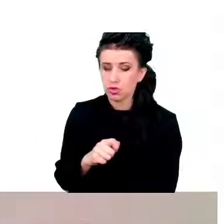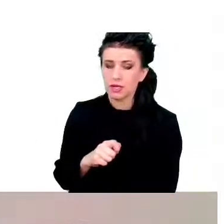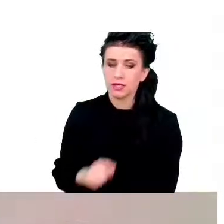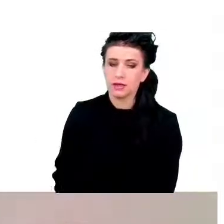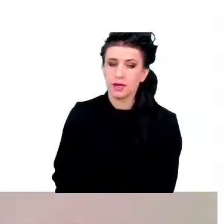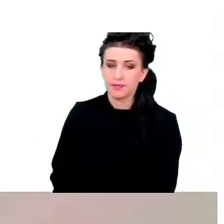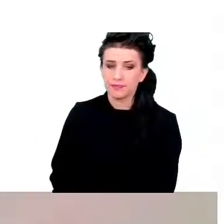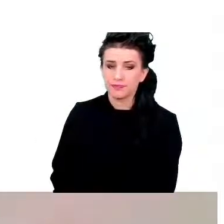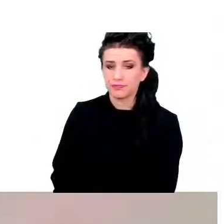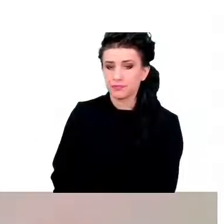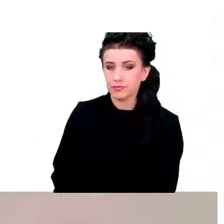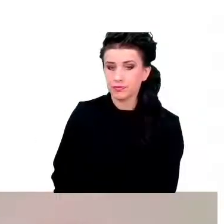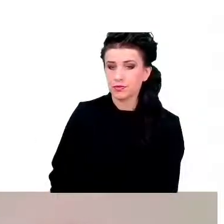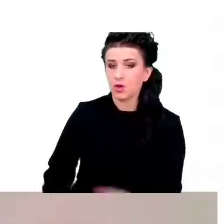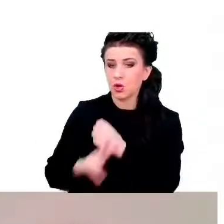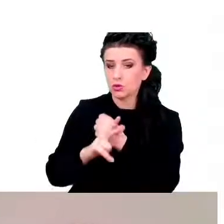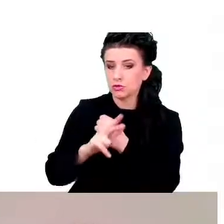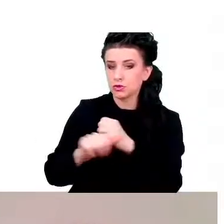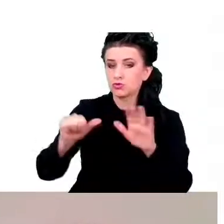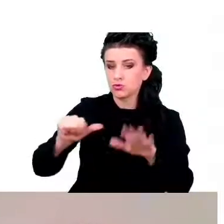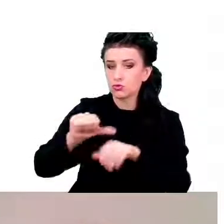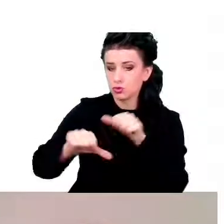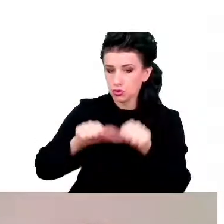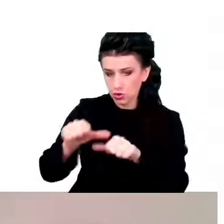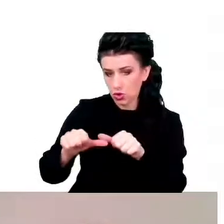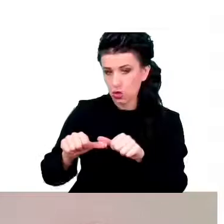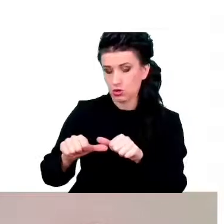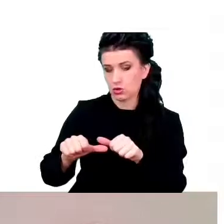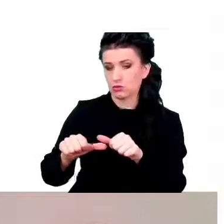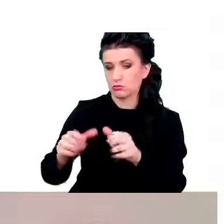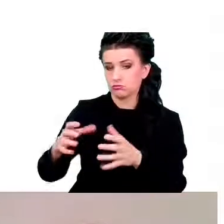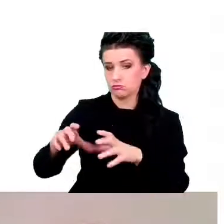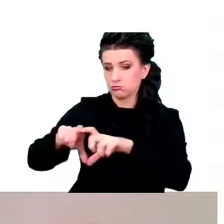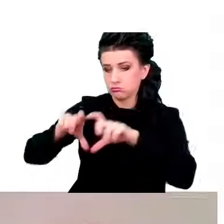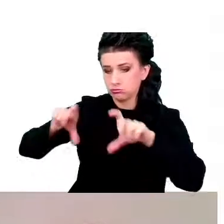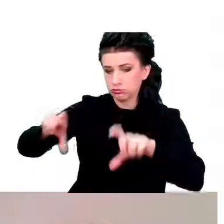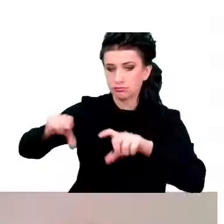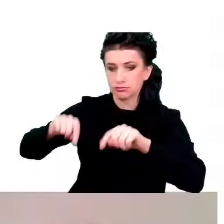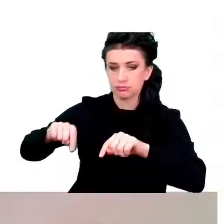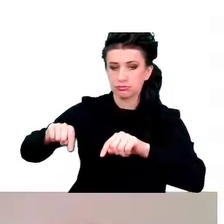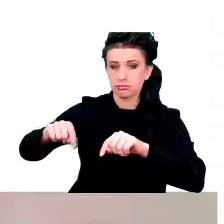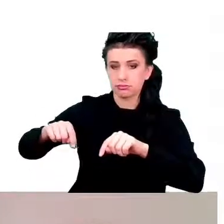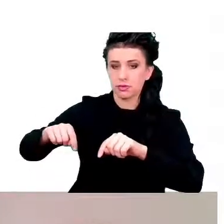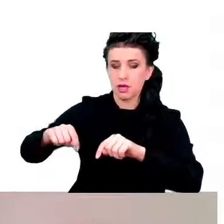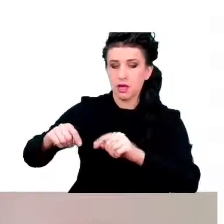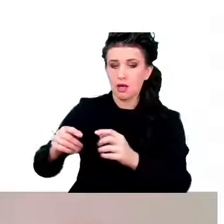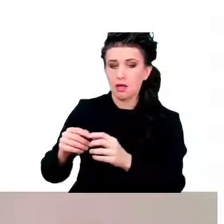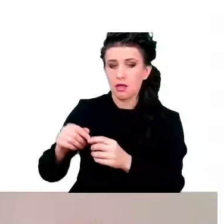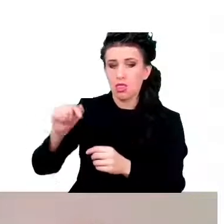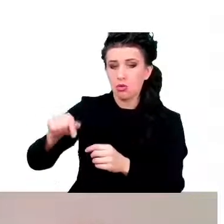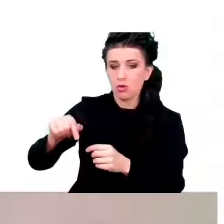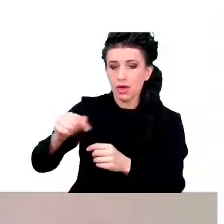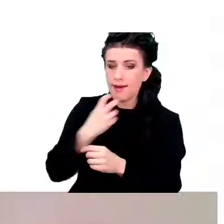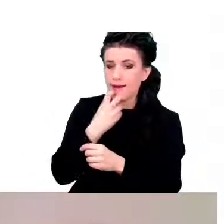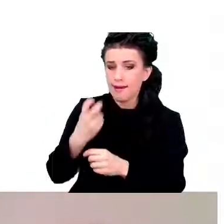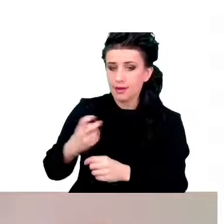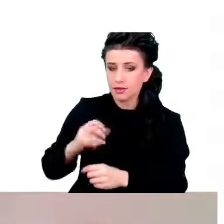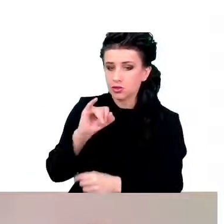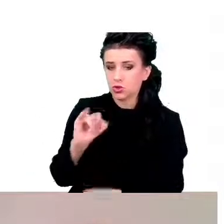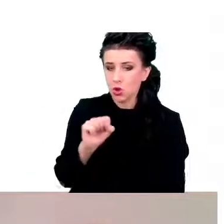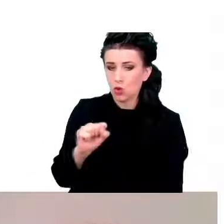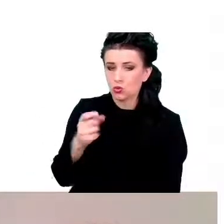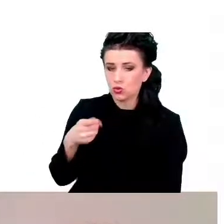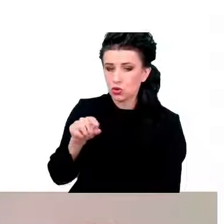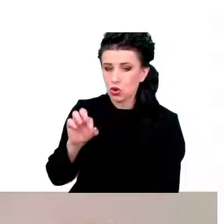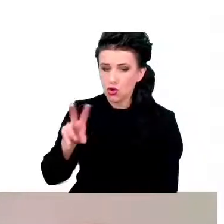roku doszło do awarii reaktora w elektrowni jądrowej niedaleko tego